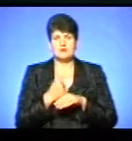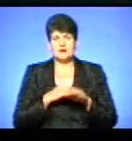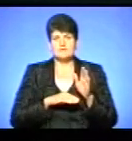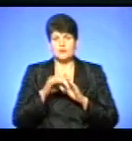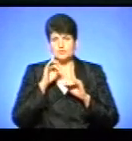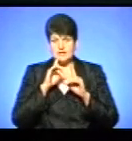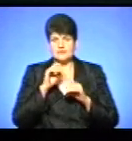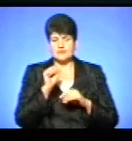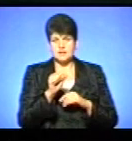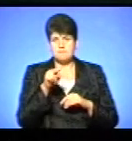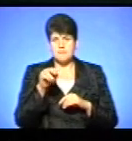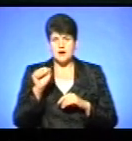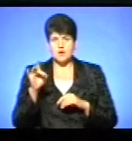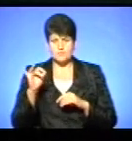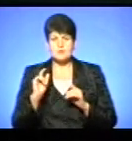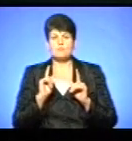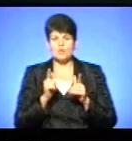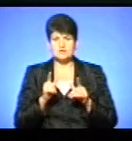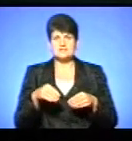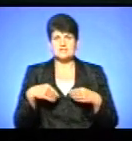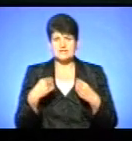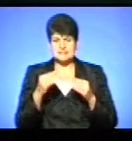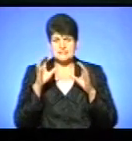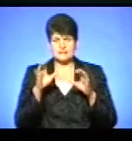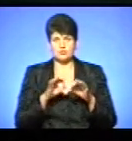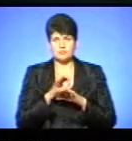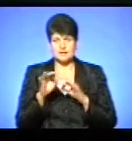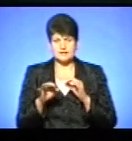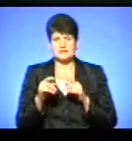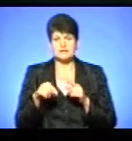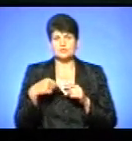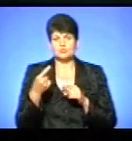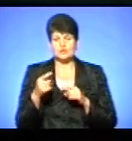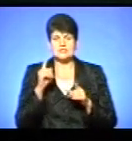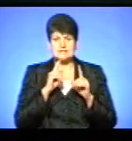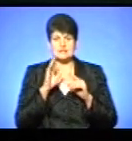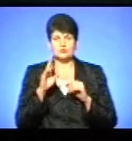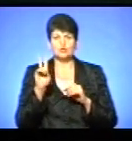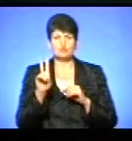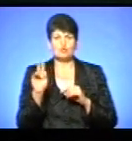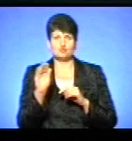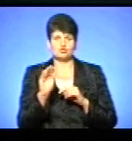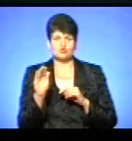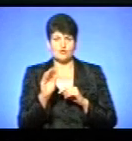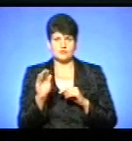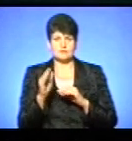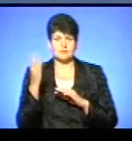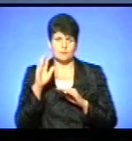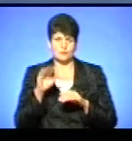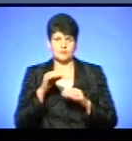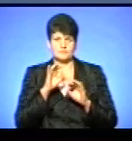Парубій погодився внести законопроект до наступної сесії, яка відбудеться 2 жовтня. Ми повідомимо, що вирішать депутати.